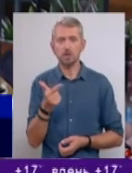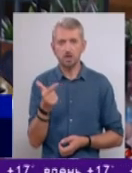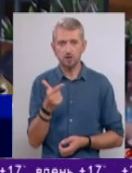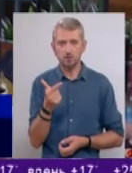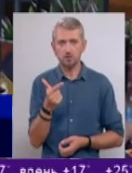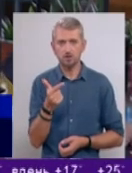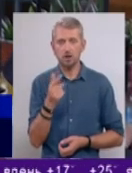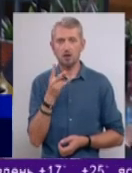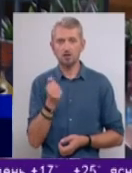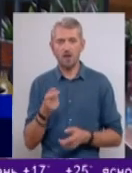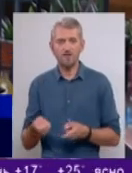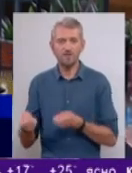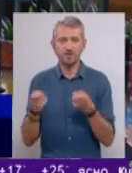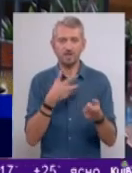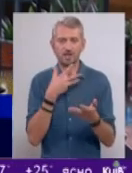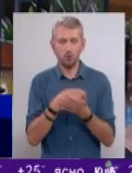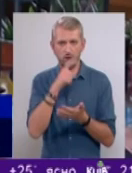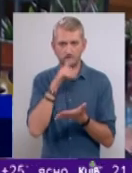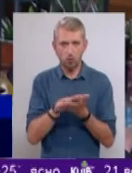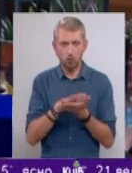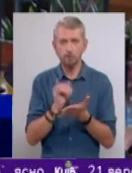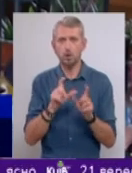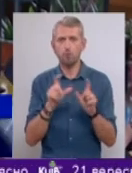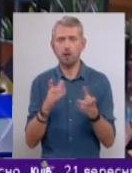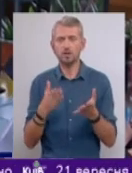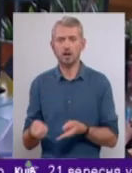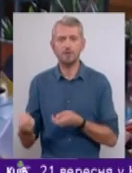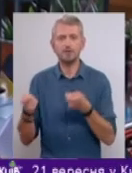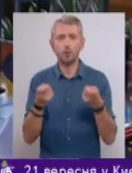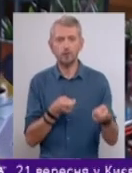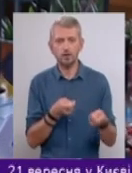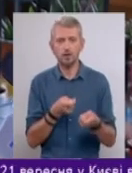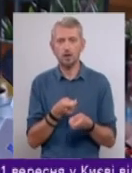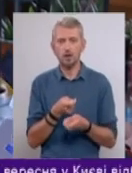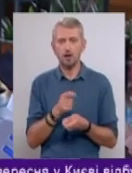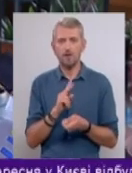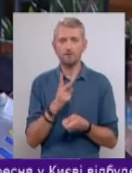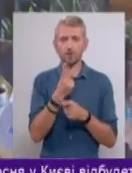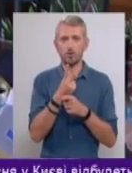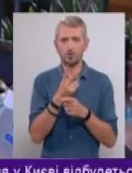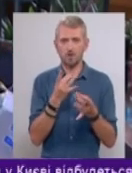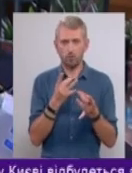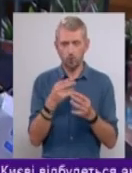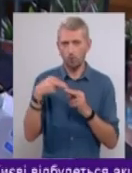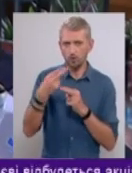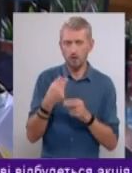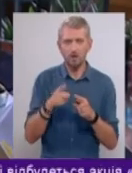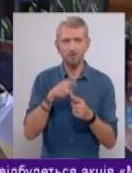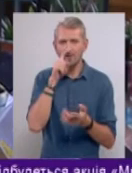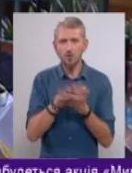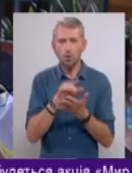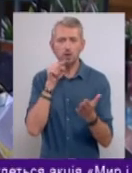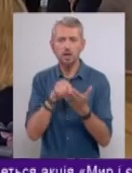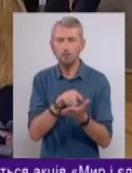на вивозі своїх відходів. І компанія, яка вивозить вторину соровину, компенсувала. Ці відходи не потрапили на